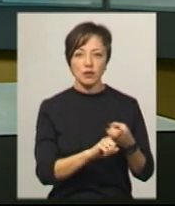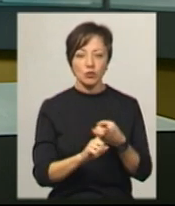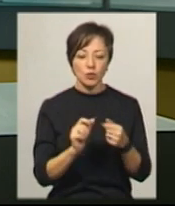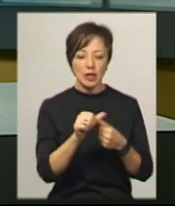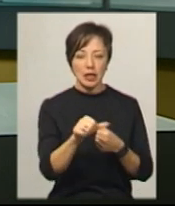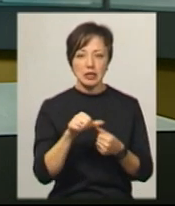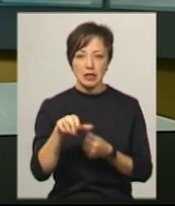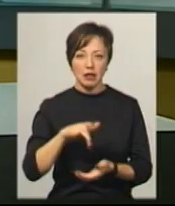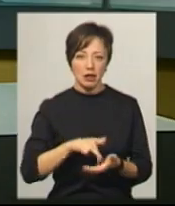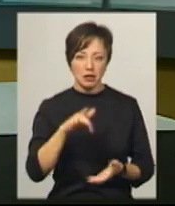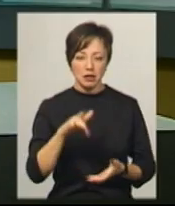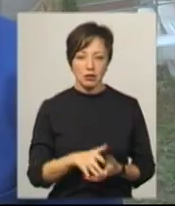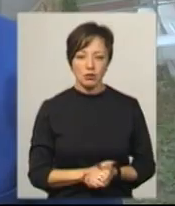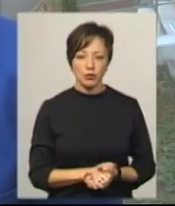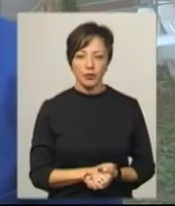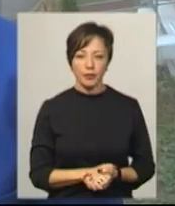децентралізацією.